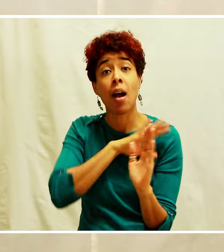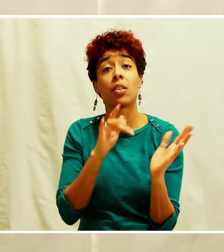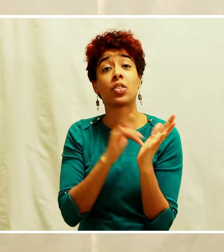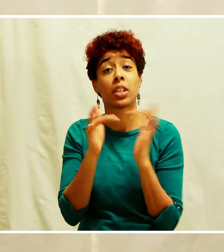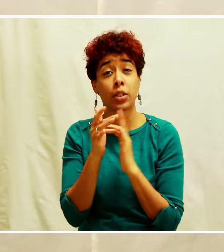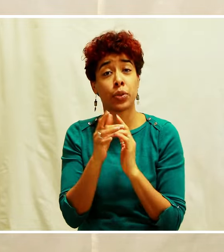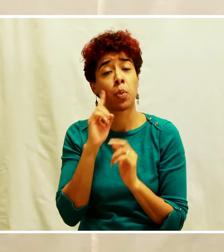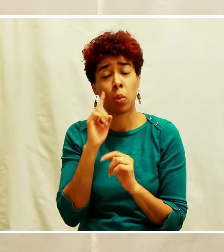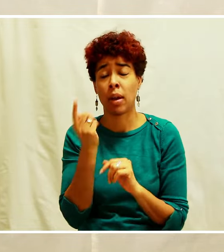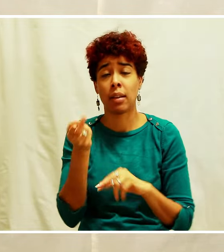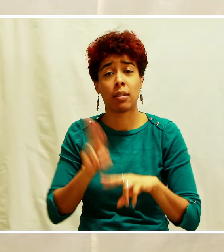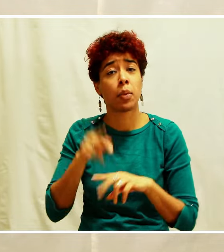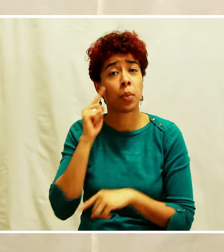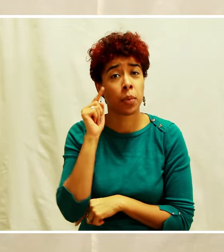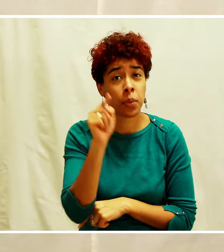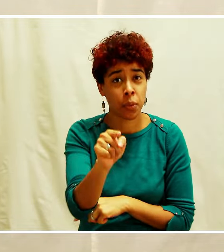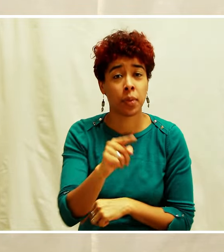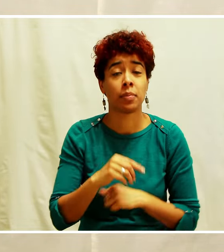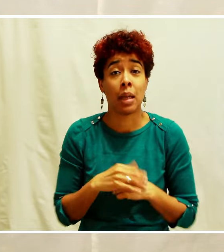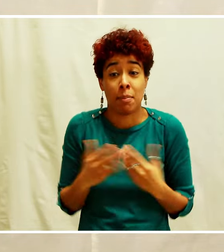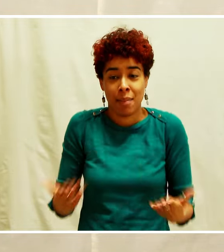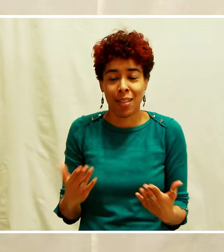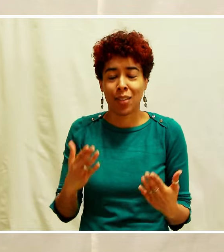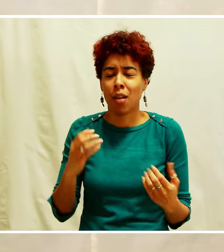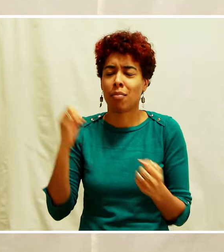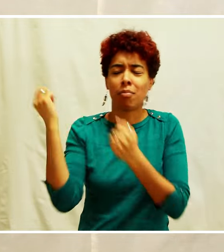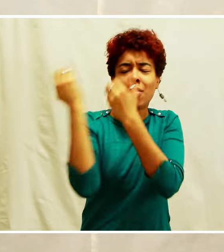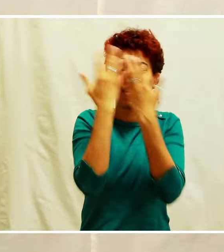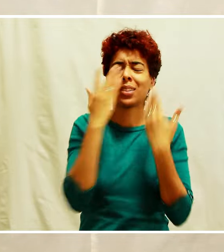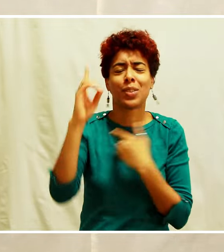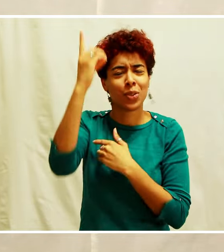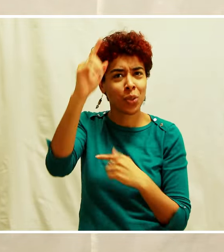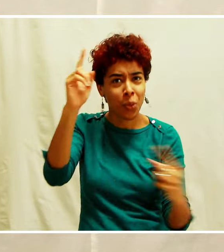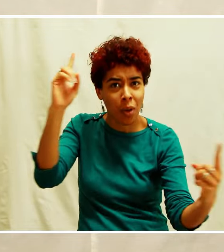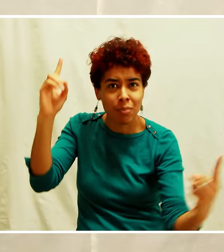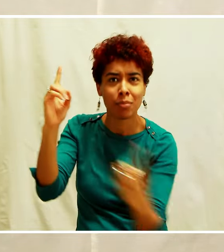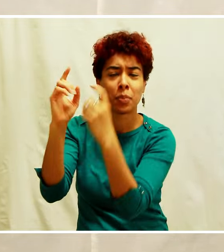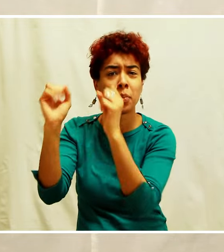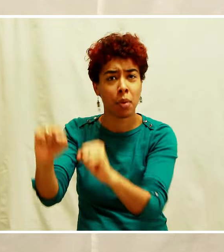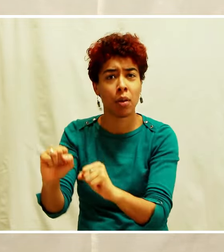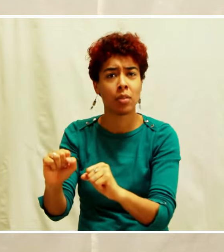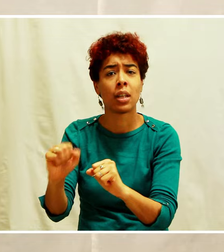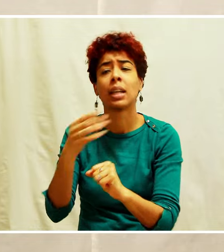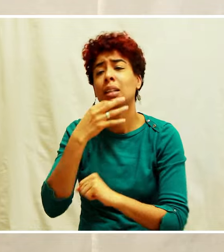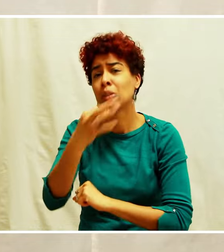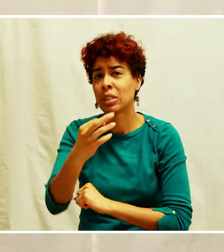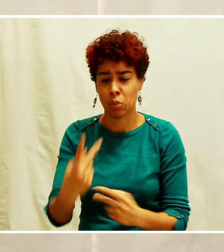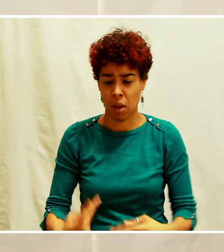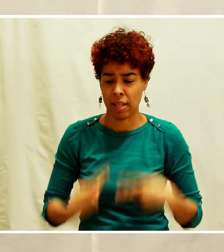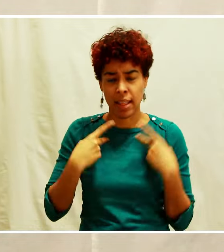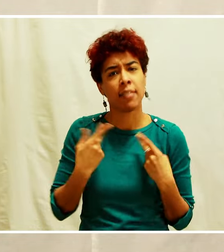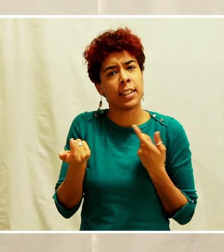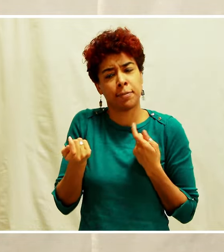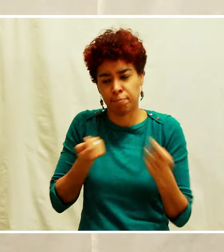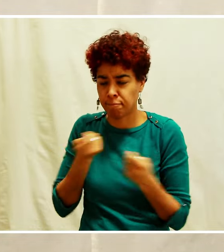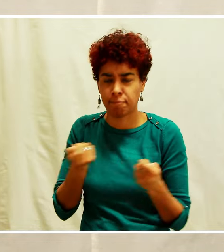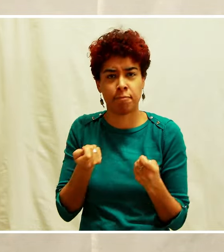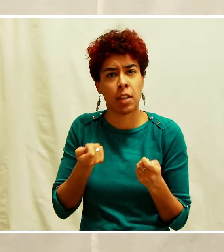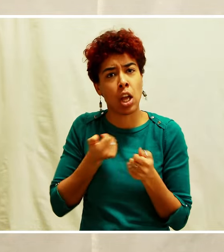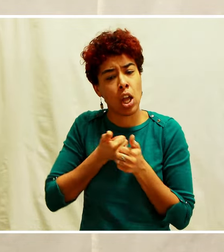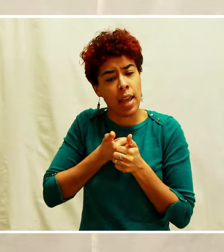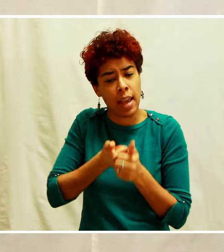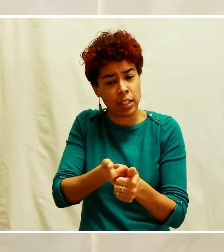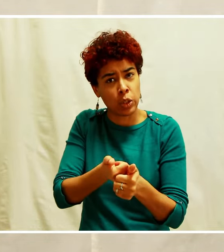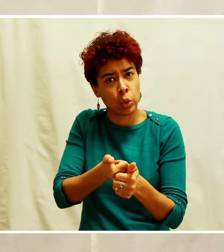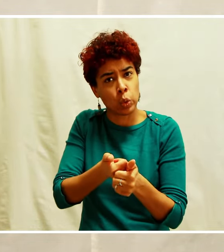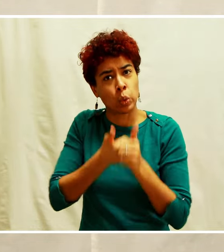Et aujourd'hui, tu es la présence de Dieu. Et Dieu te dit, tu es une nouvelle créature. Prends ta vie en main et commence à me suivre. Et